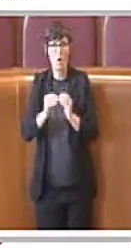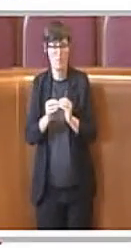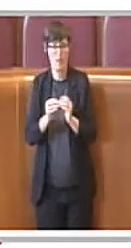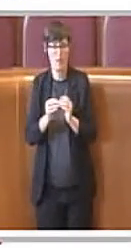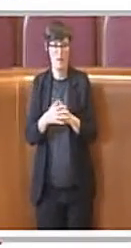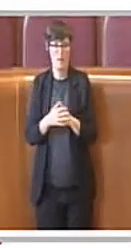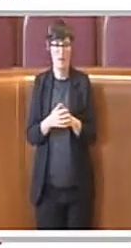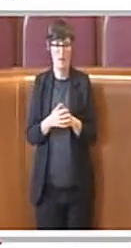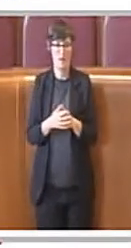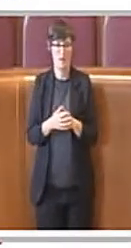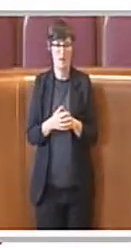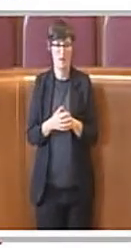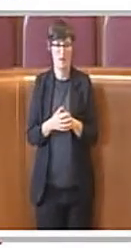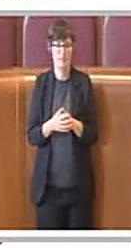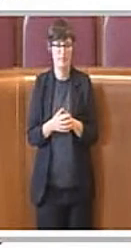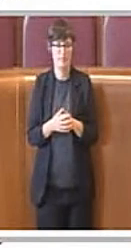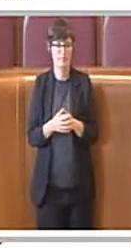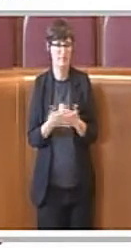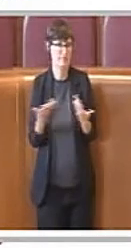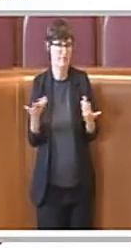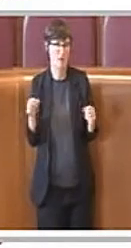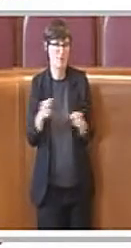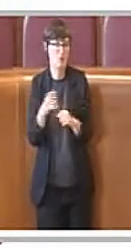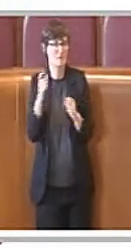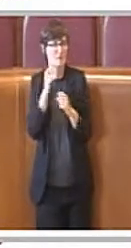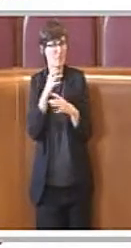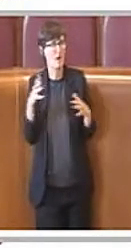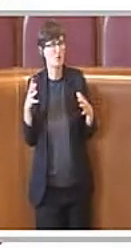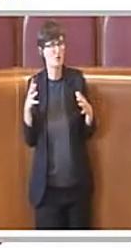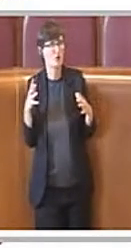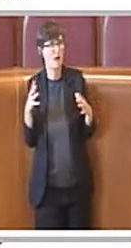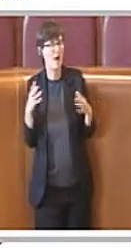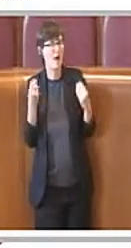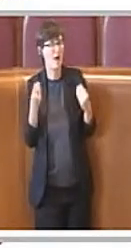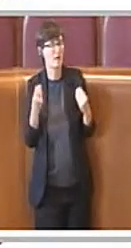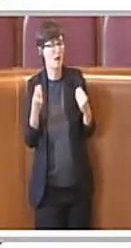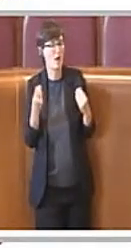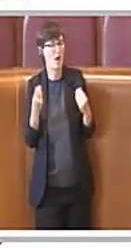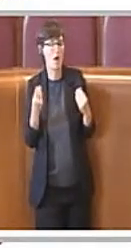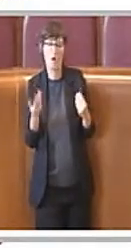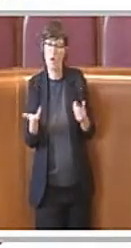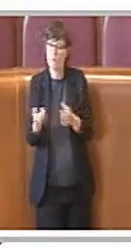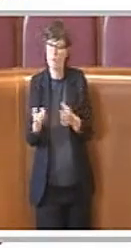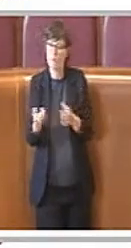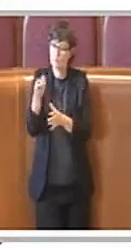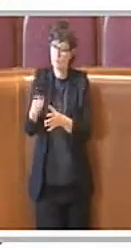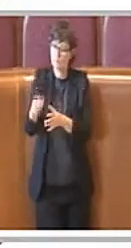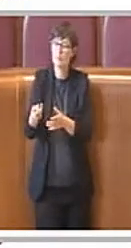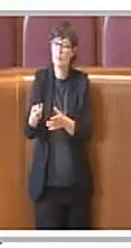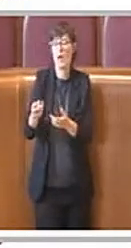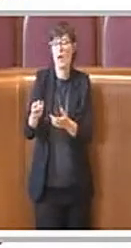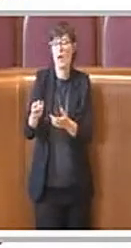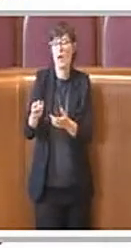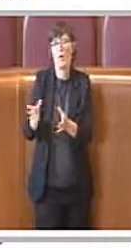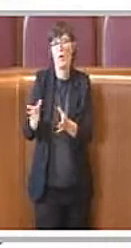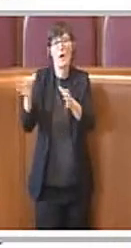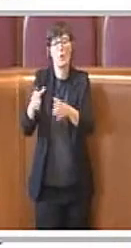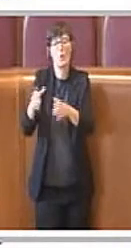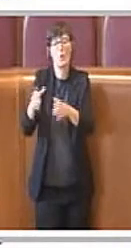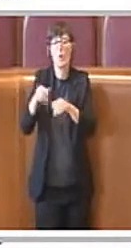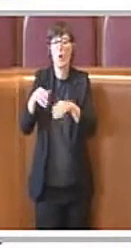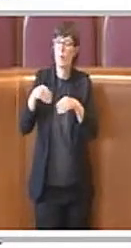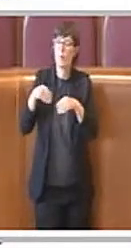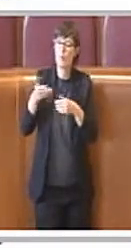Non si può immaginare infatti di istituire un organismo di partecipazione senza metterlo in condizioni di esprimersi o